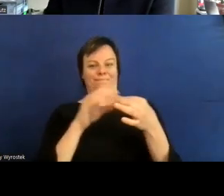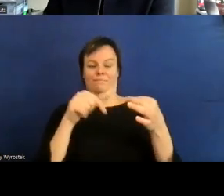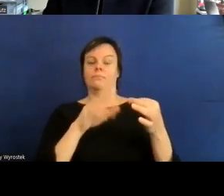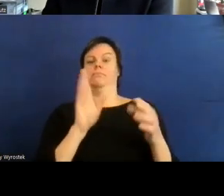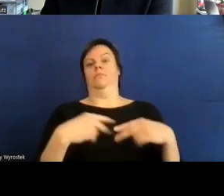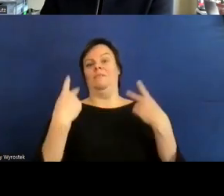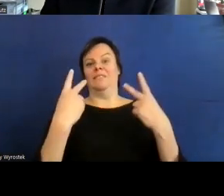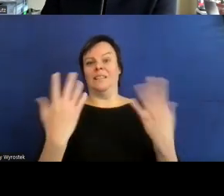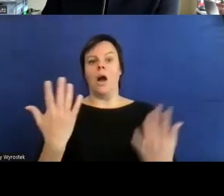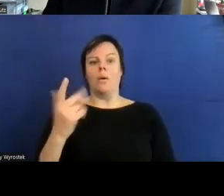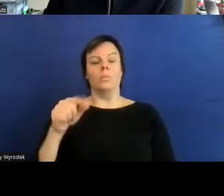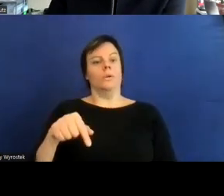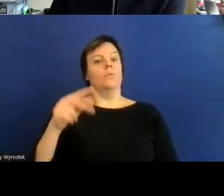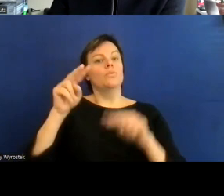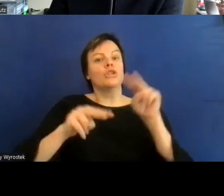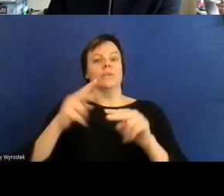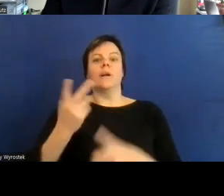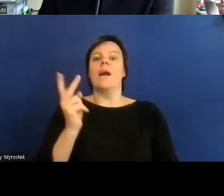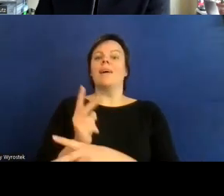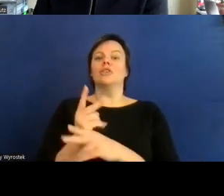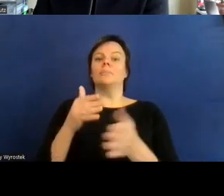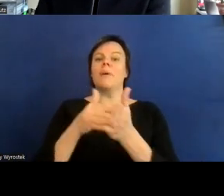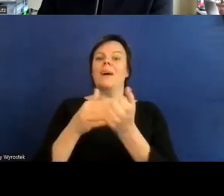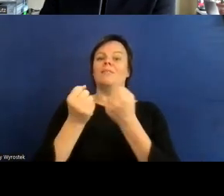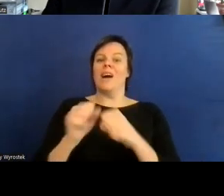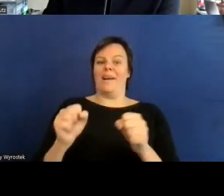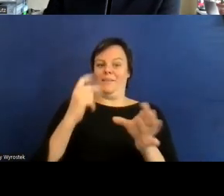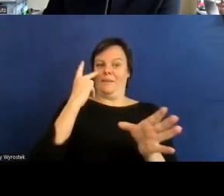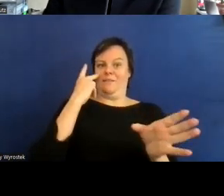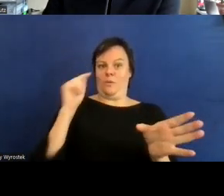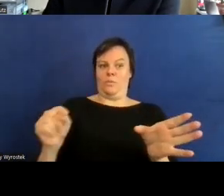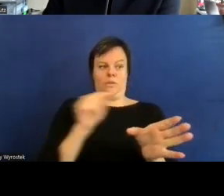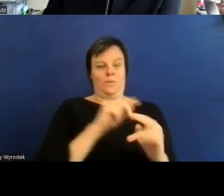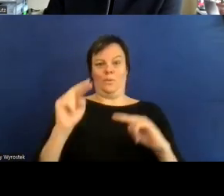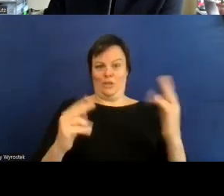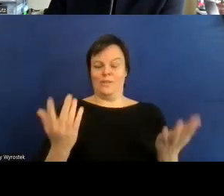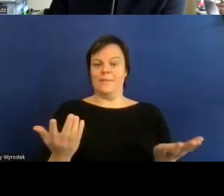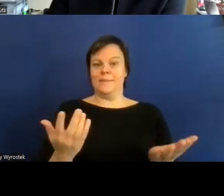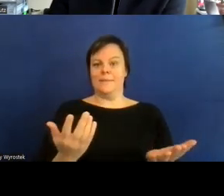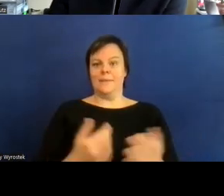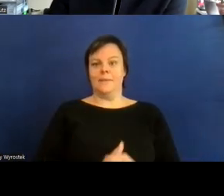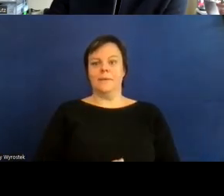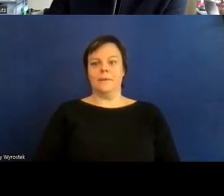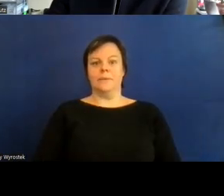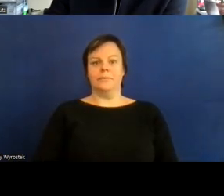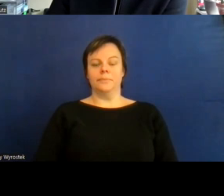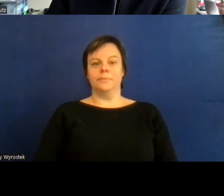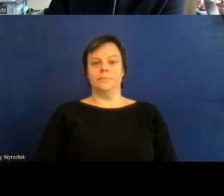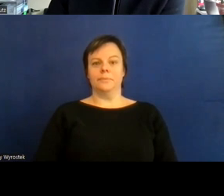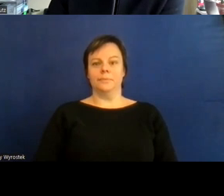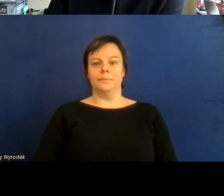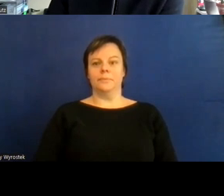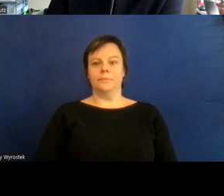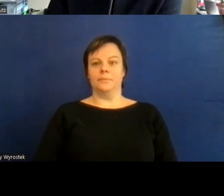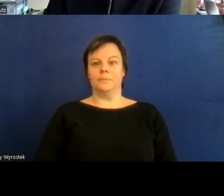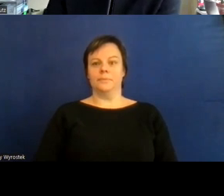klassischen barrierefreiheit das natürlich im universal design oder im universellen design die barrierefreiheit die basis des ganzen darstellt